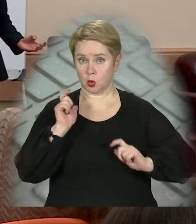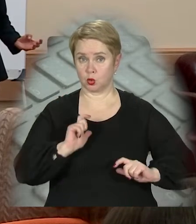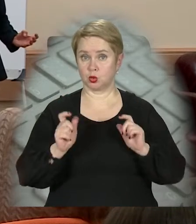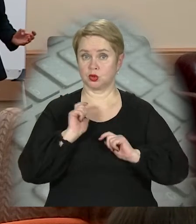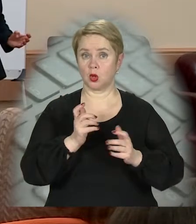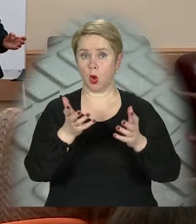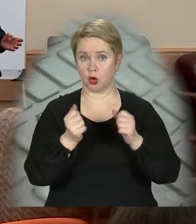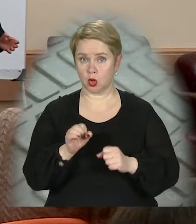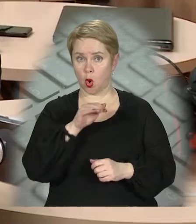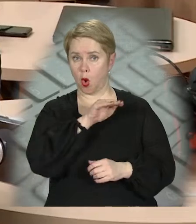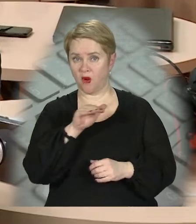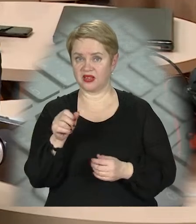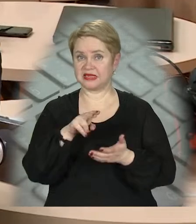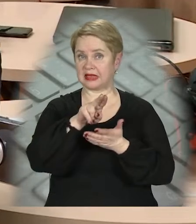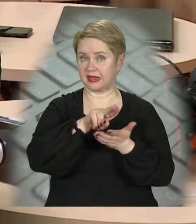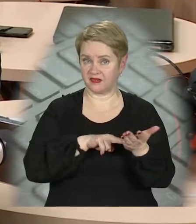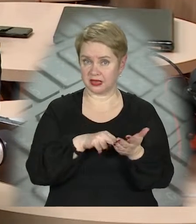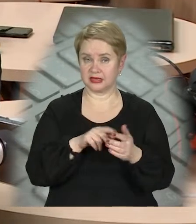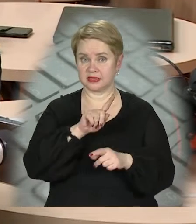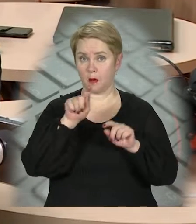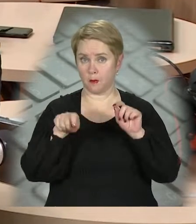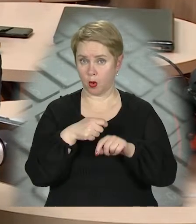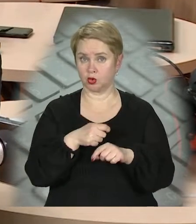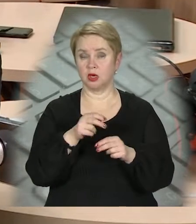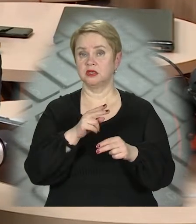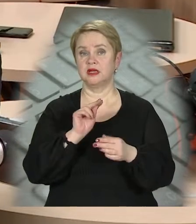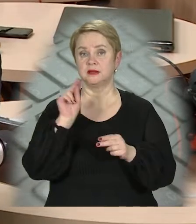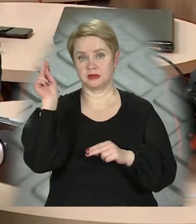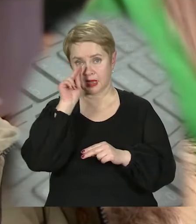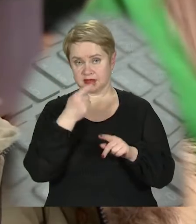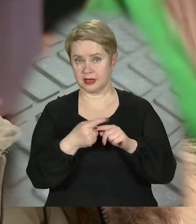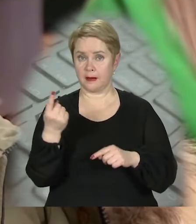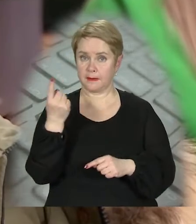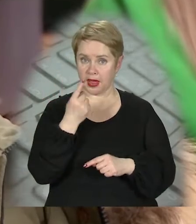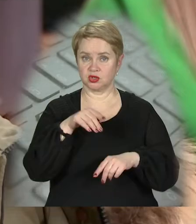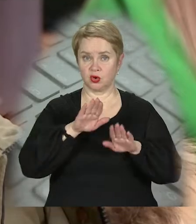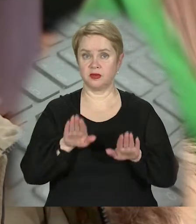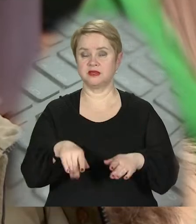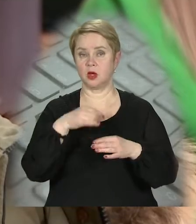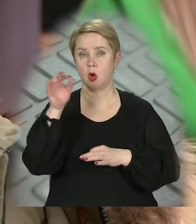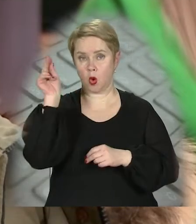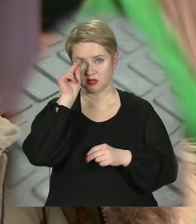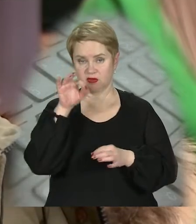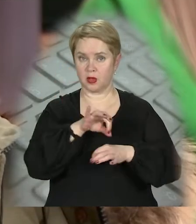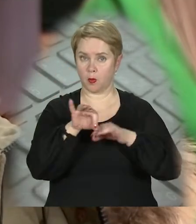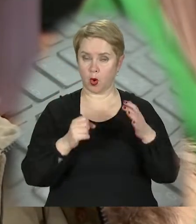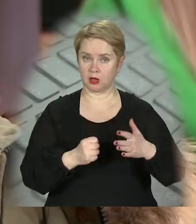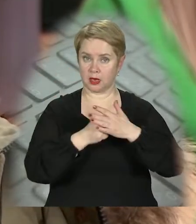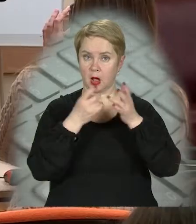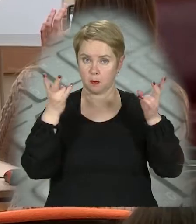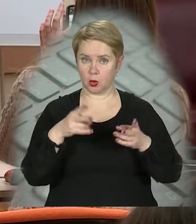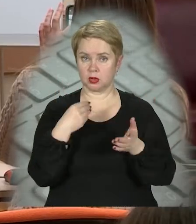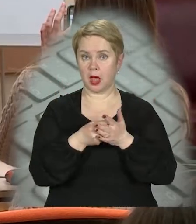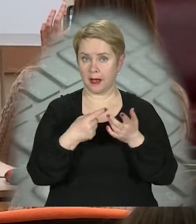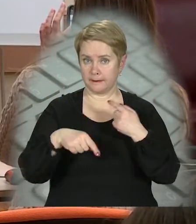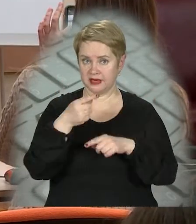студенти отримують офіційний сертифікат та запрошення на стажування. Це перший в нашому місті освітній проєкт, оснований на потребах